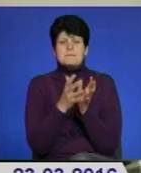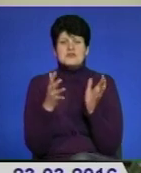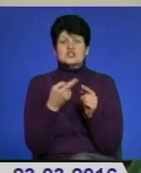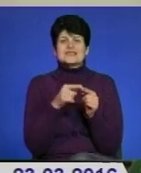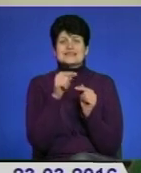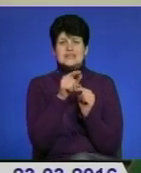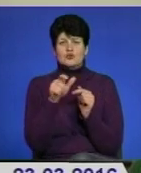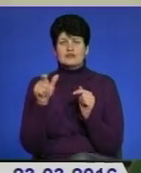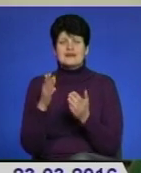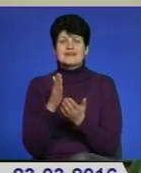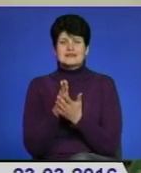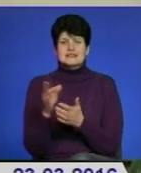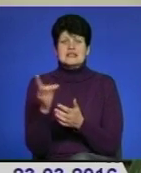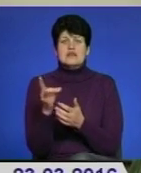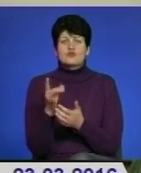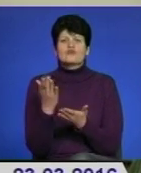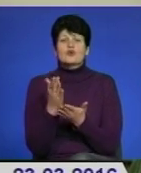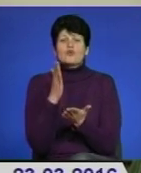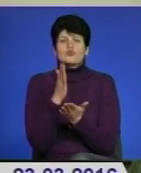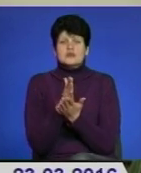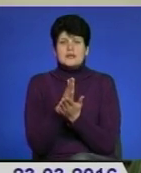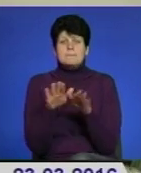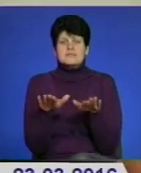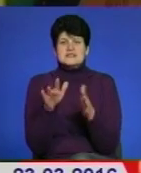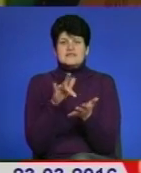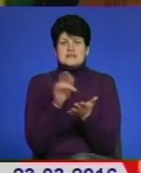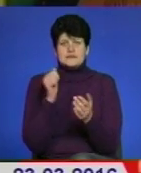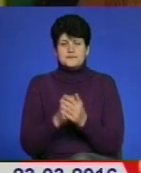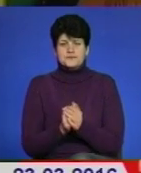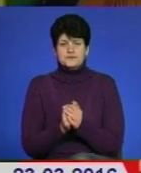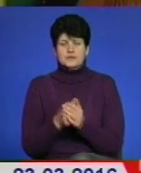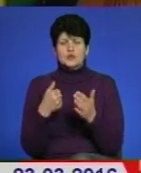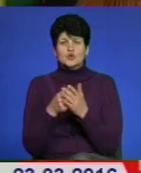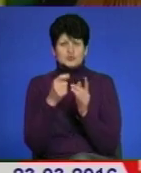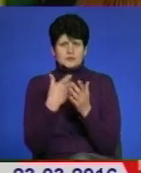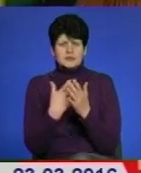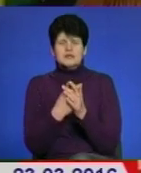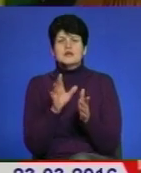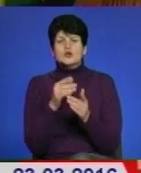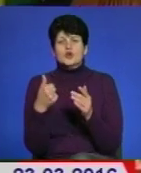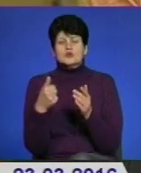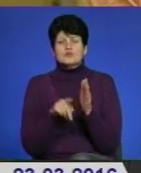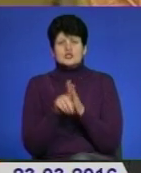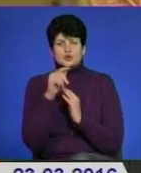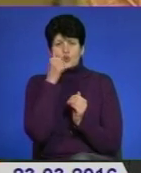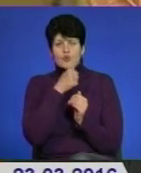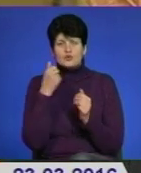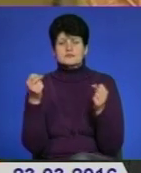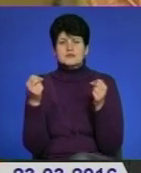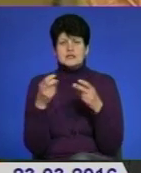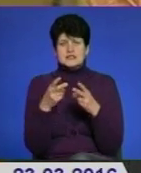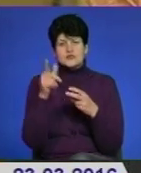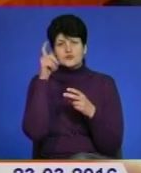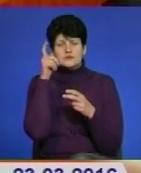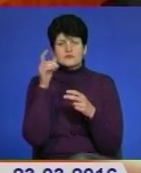саме є з району, в якому розташований місцевий центр. До слова, з початку року фахівці Чертківського місцевого центру